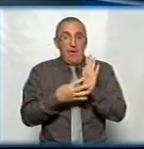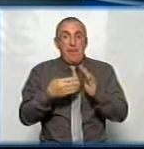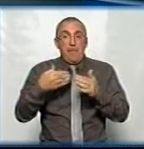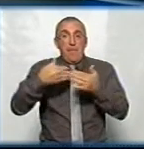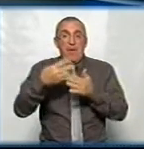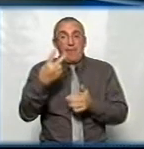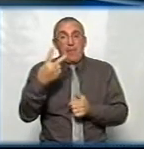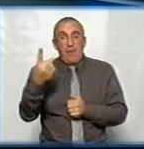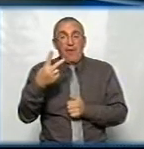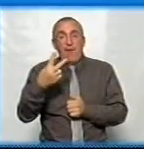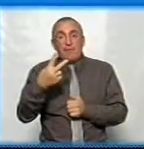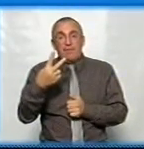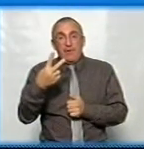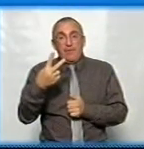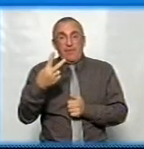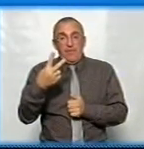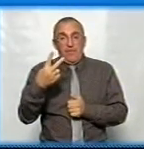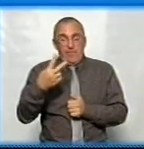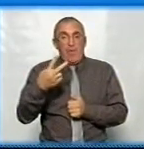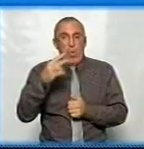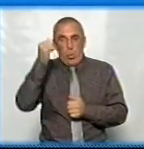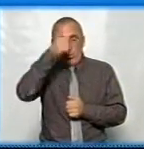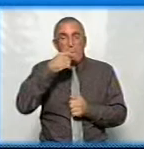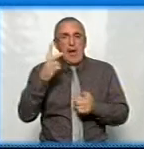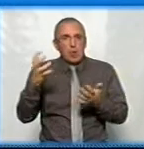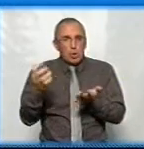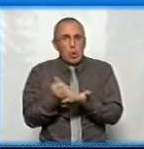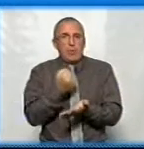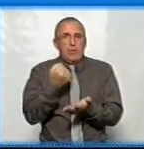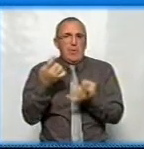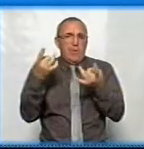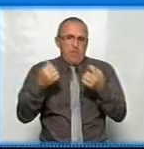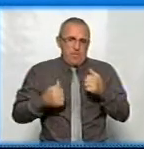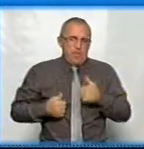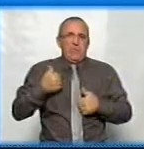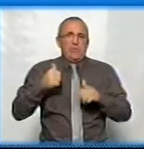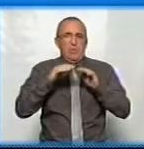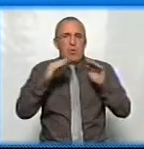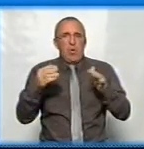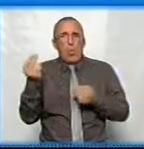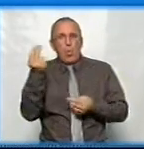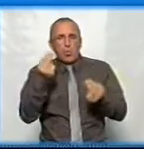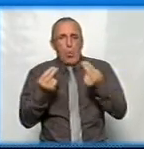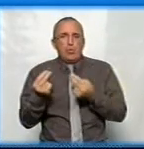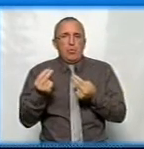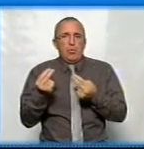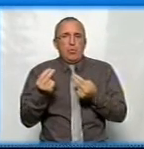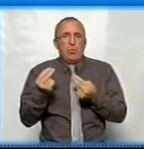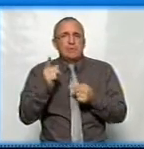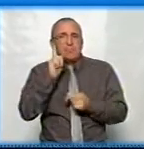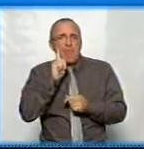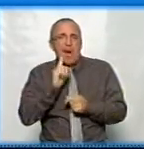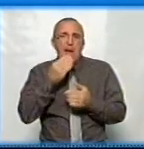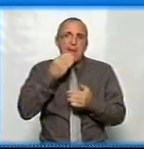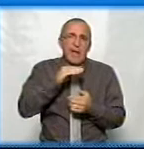-2021 році? Тобто, як нам досягти пристойного рівня художнього смаку,